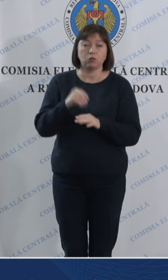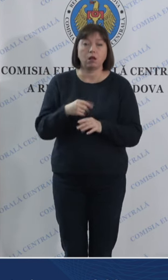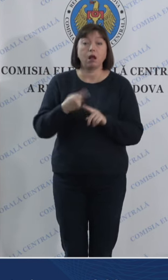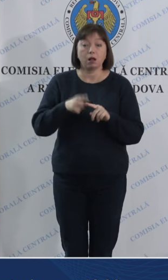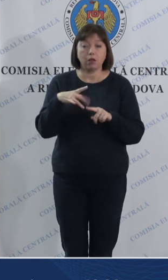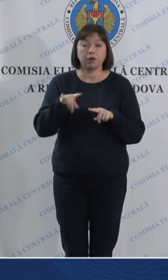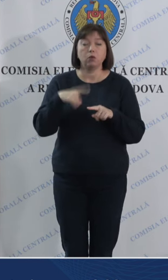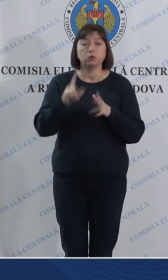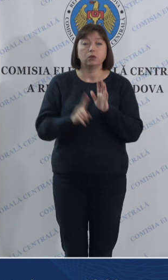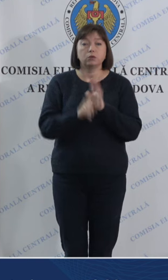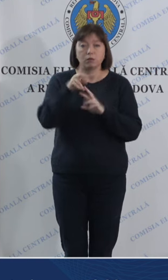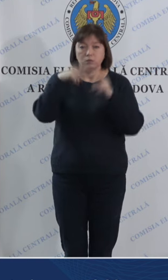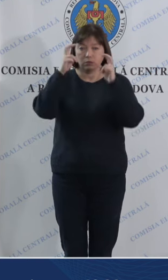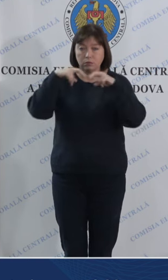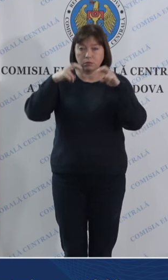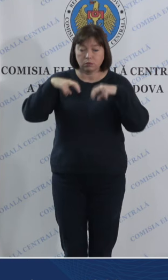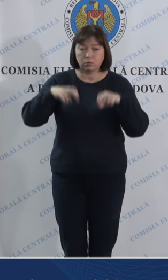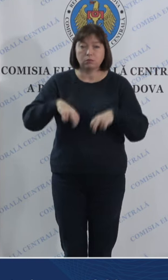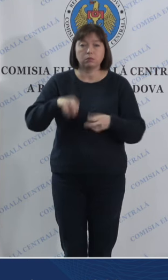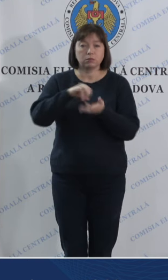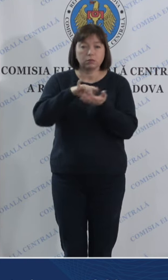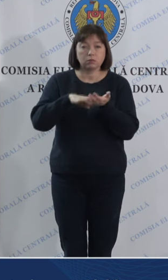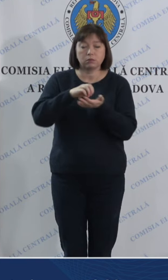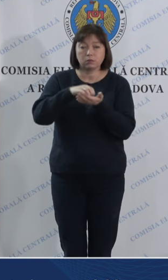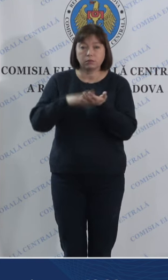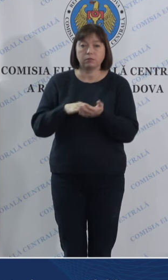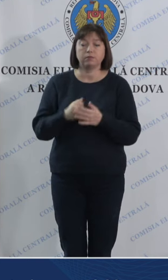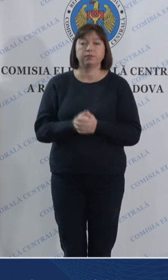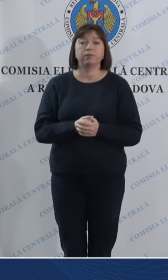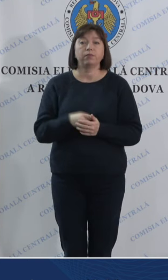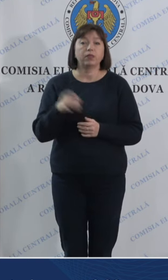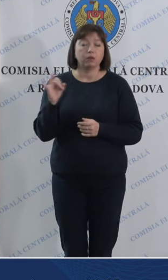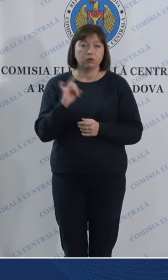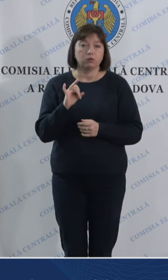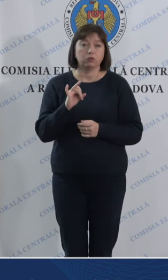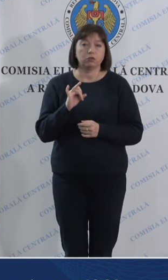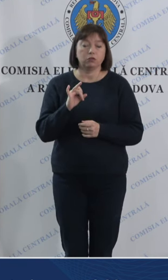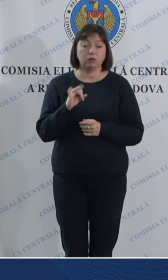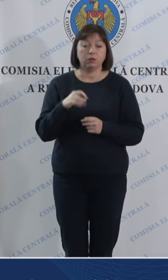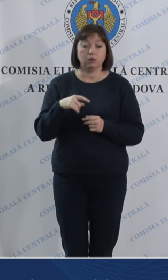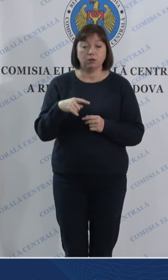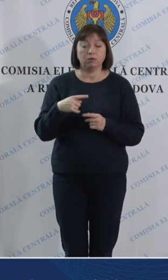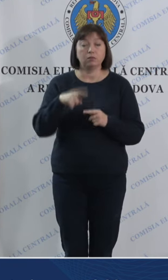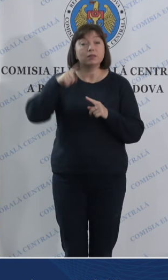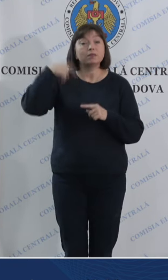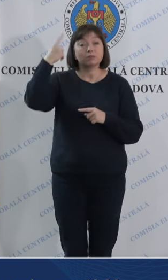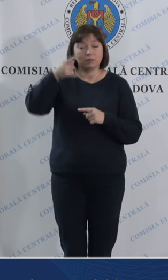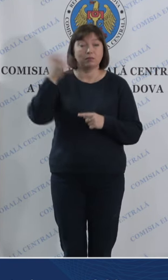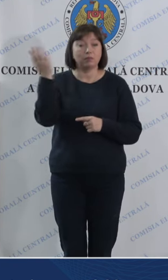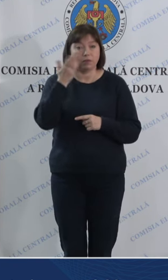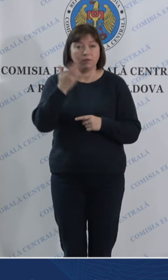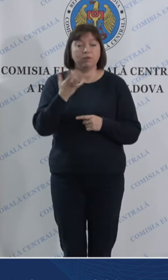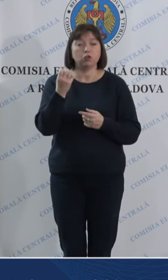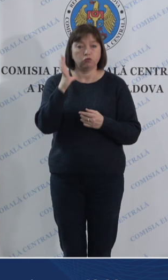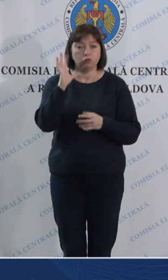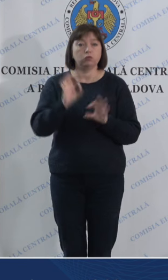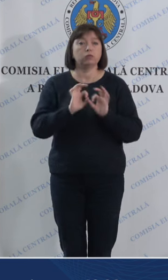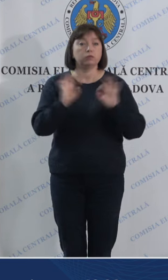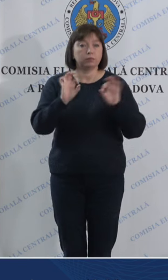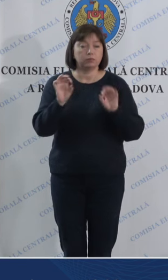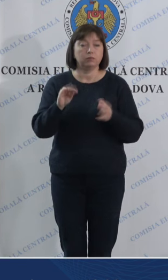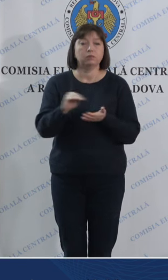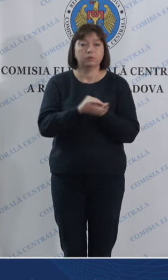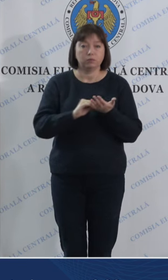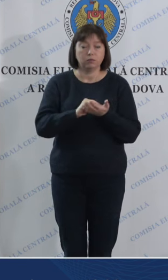demarat deja investigațiile corespunzătoare și în următorul briefing vom veni cu actualizări la